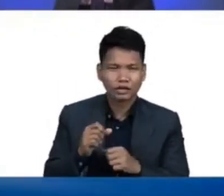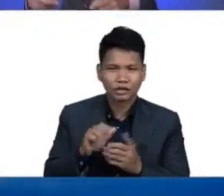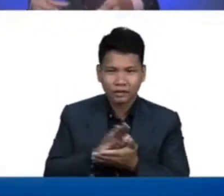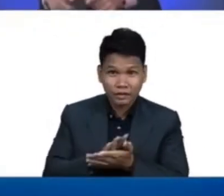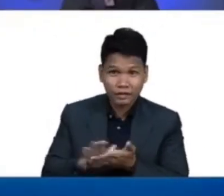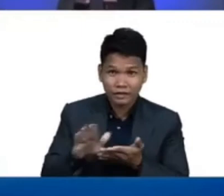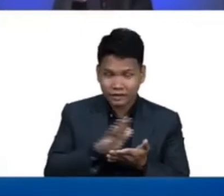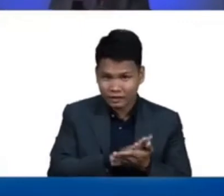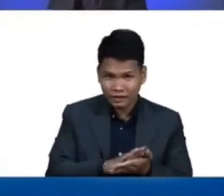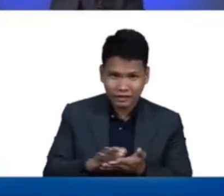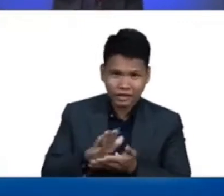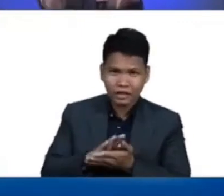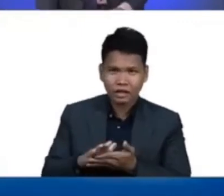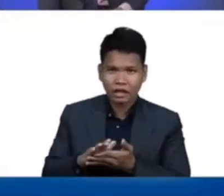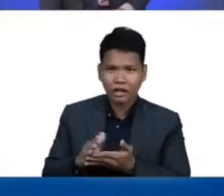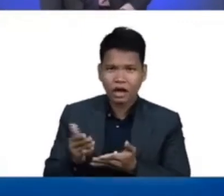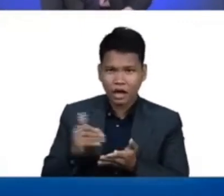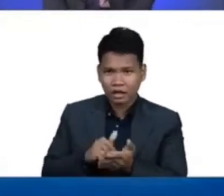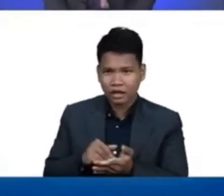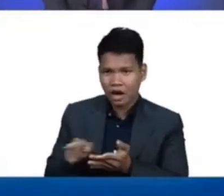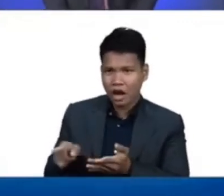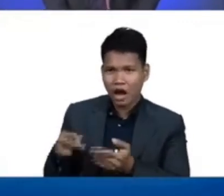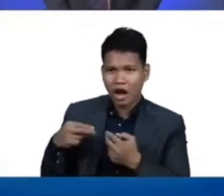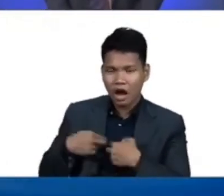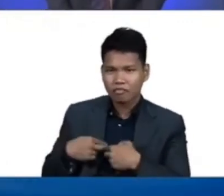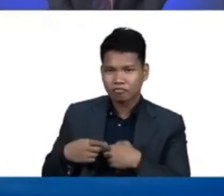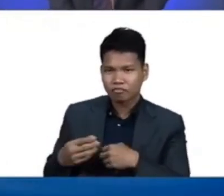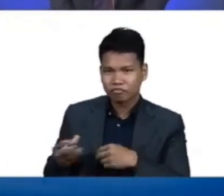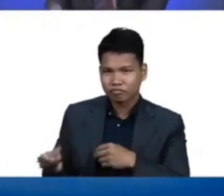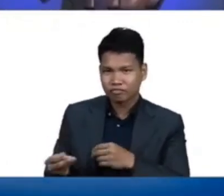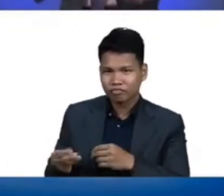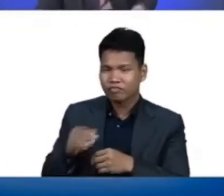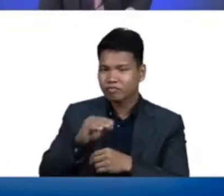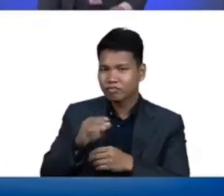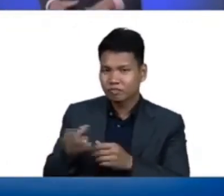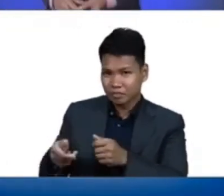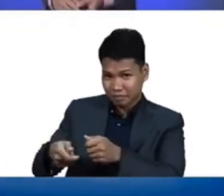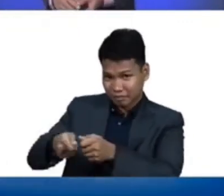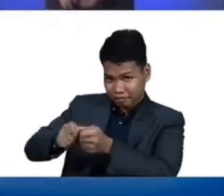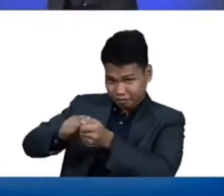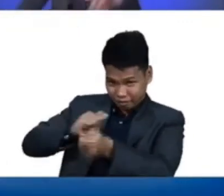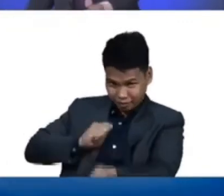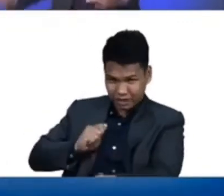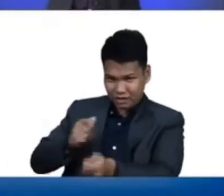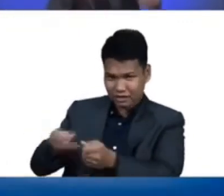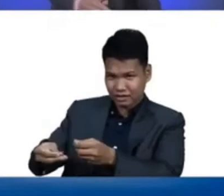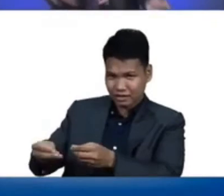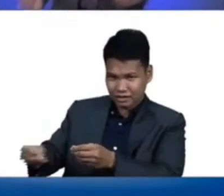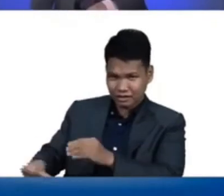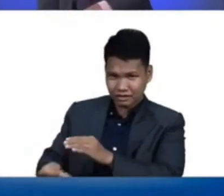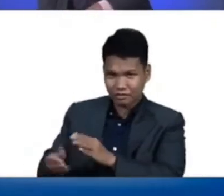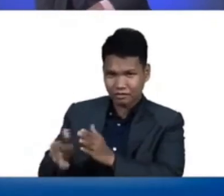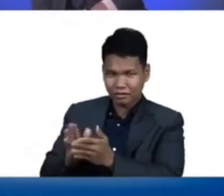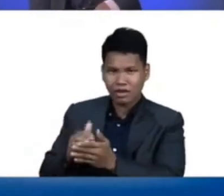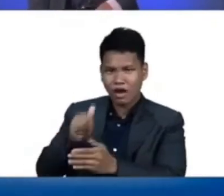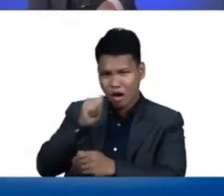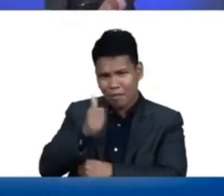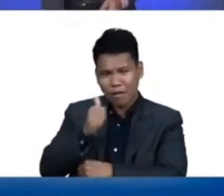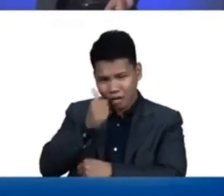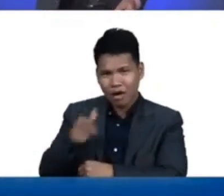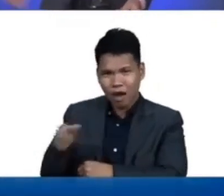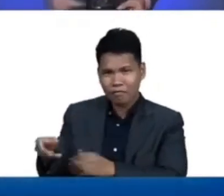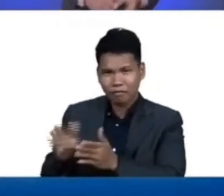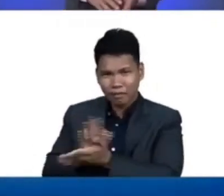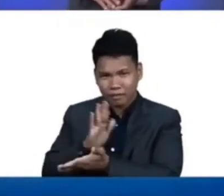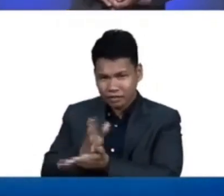nakikita niya meron na namang isang panid isang page ng Bible everyday tagi isang page and